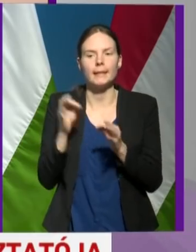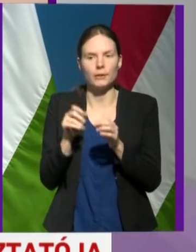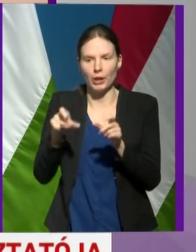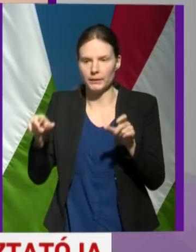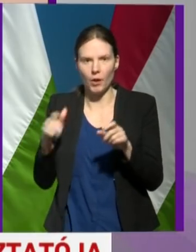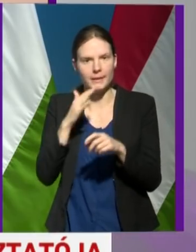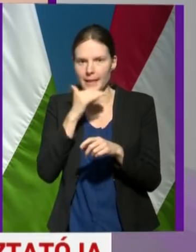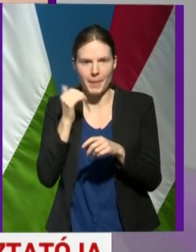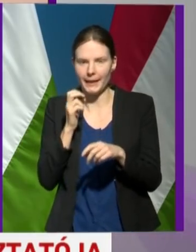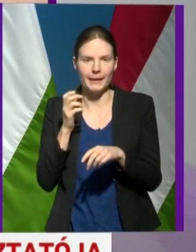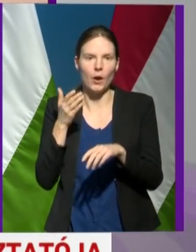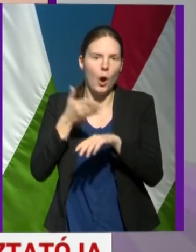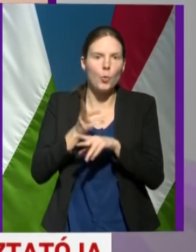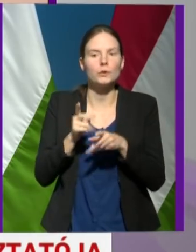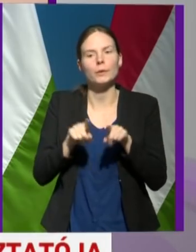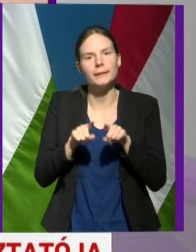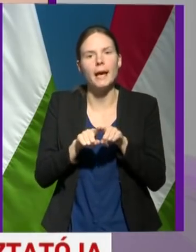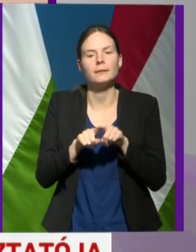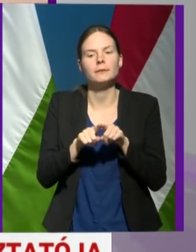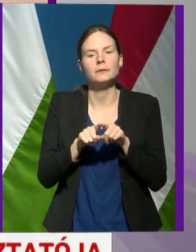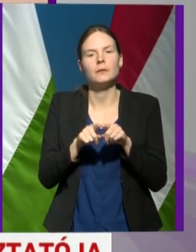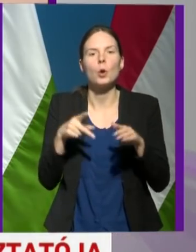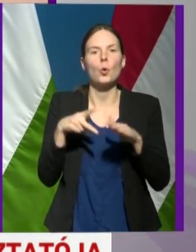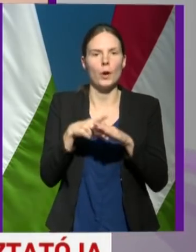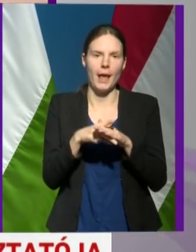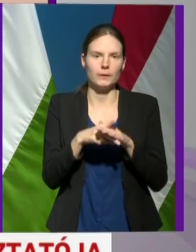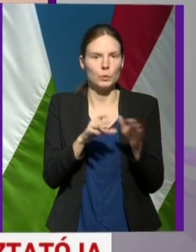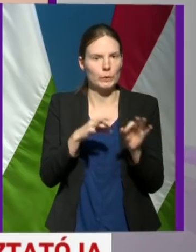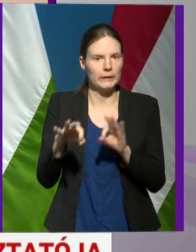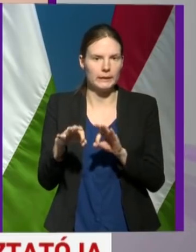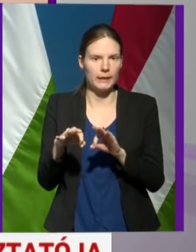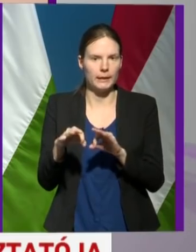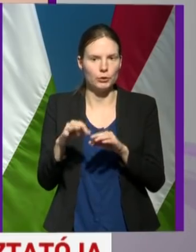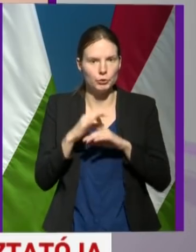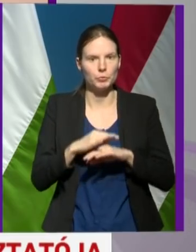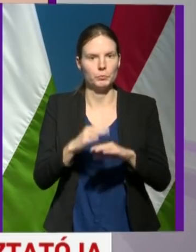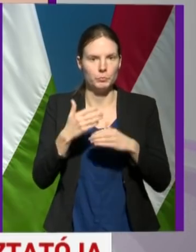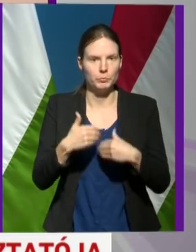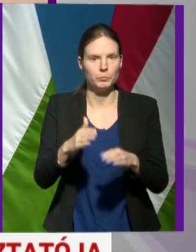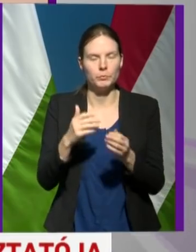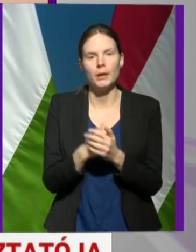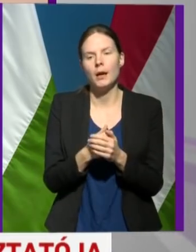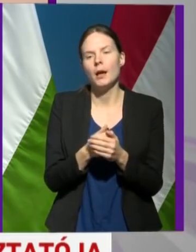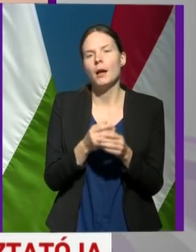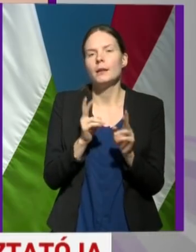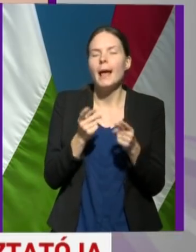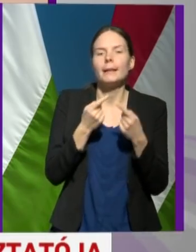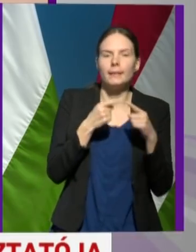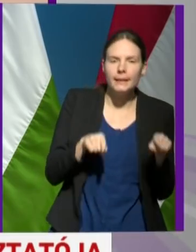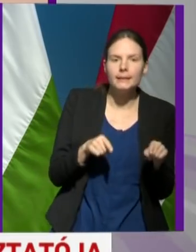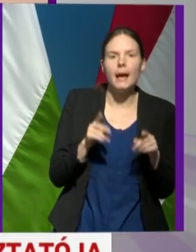elégséges ahhoz, hogy bevezessék ezeket a korlátozó intézkedéseket, amelyek szerint lehet tiltás, meg lehet részbeni